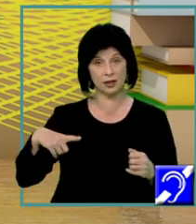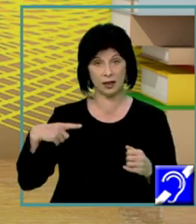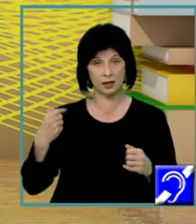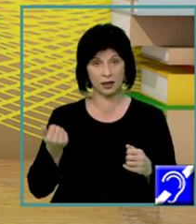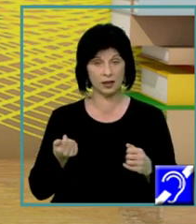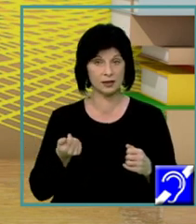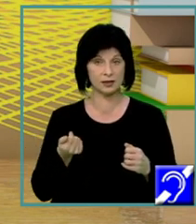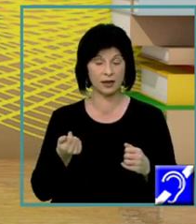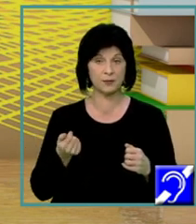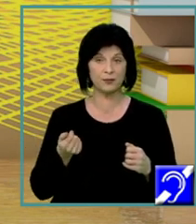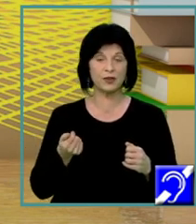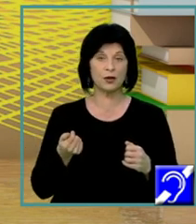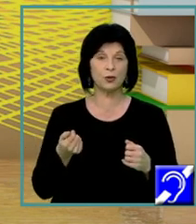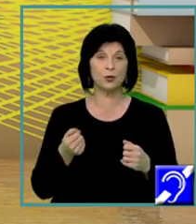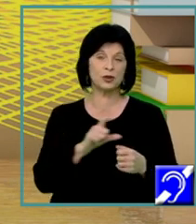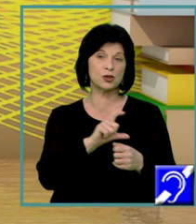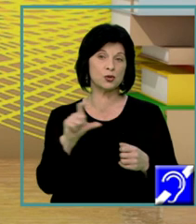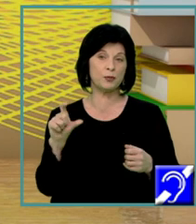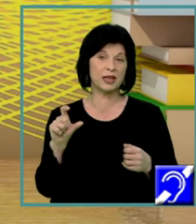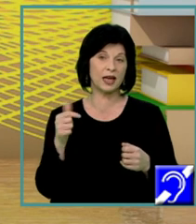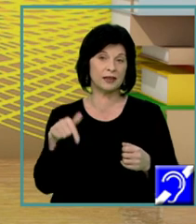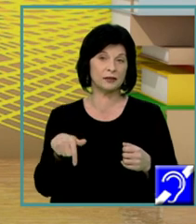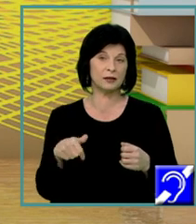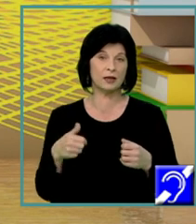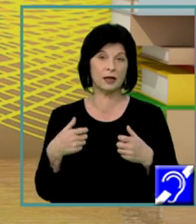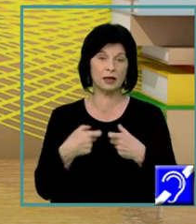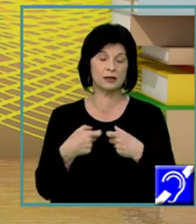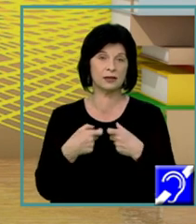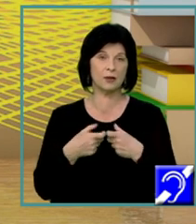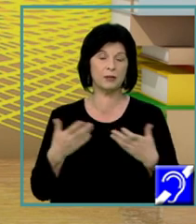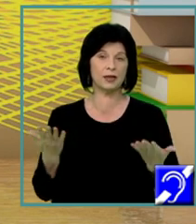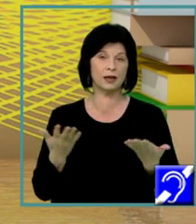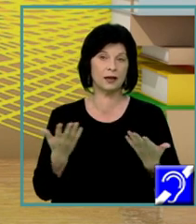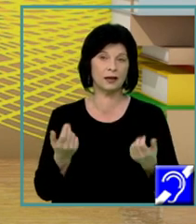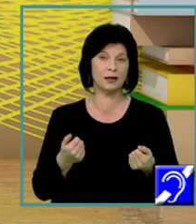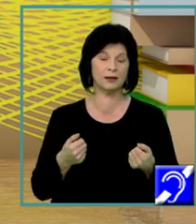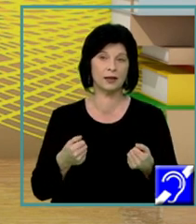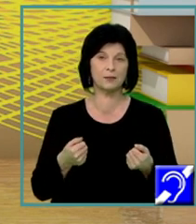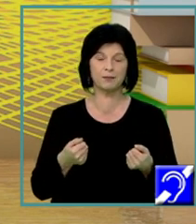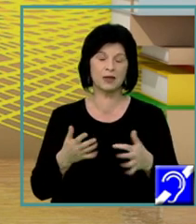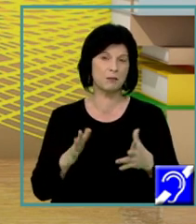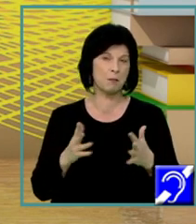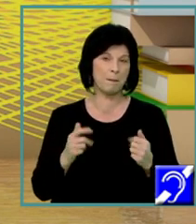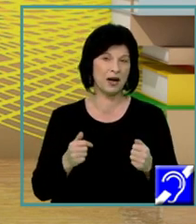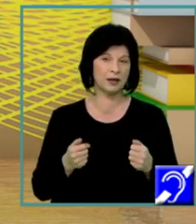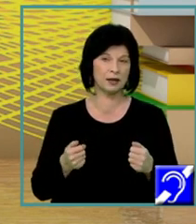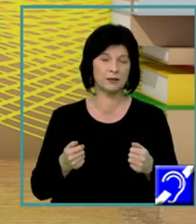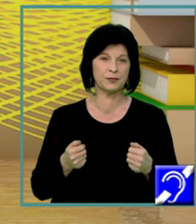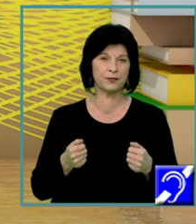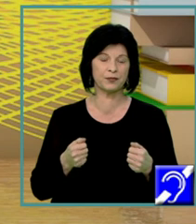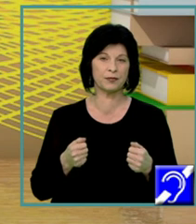este textul de tip argumentativ. Pentru că este un item de tip semi-obiectiv care